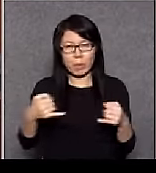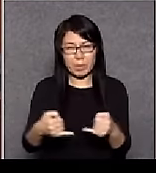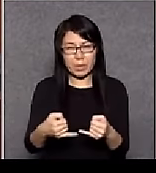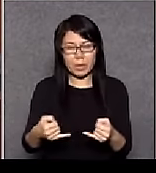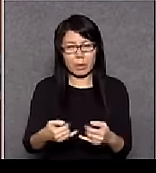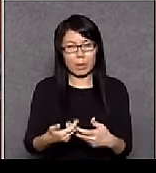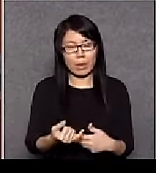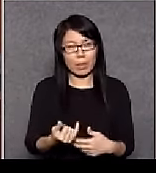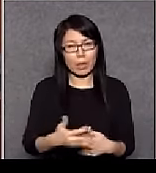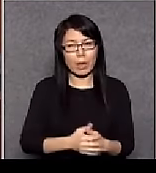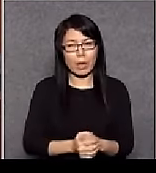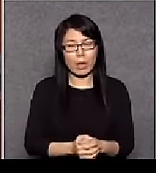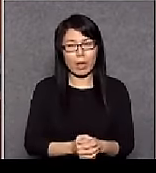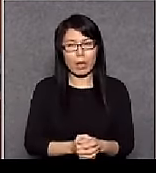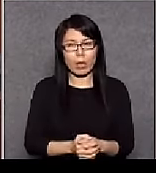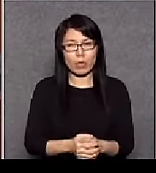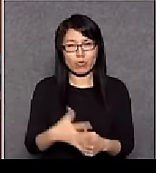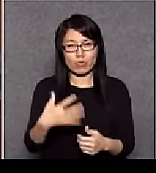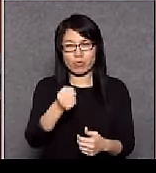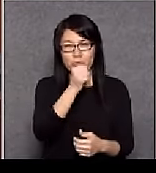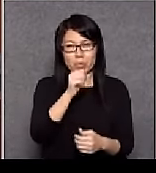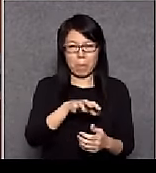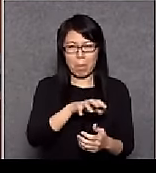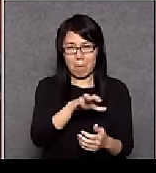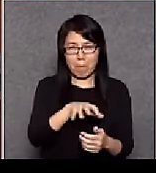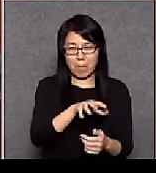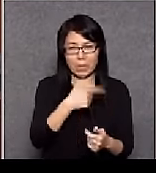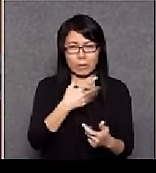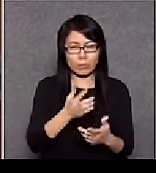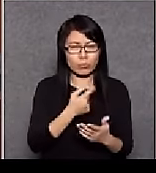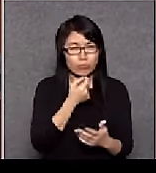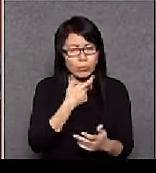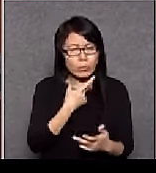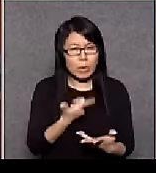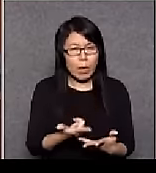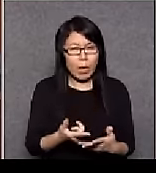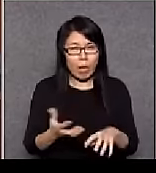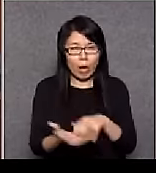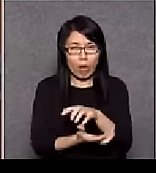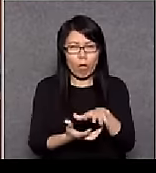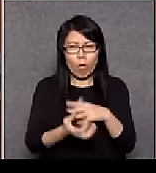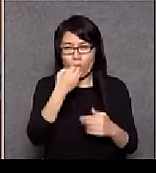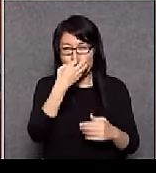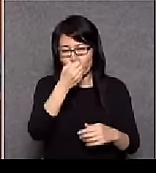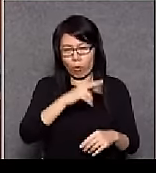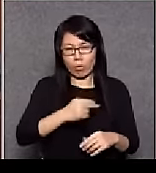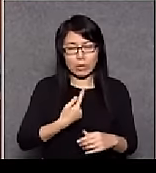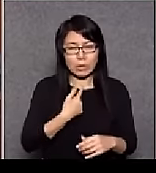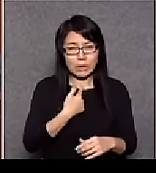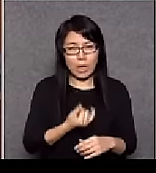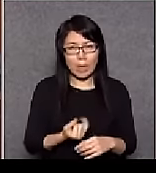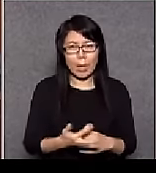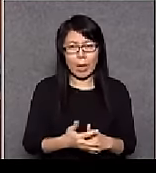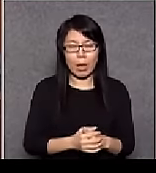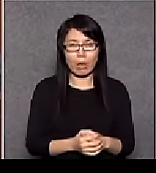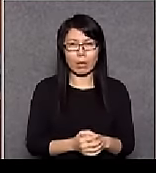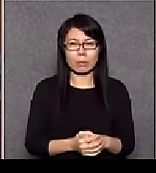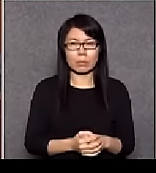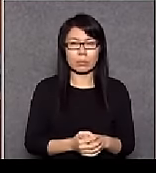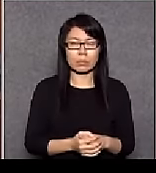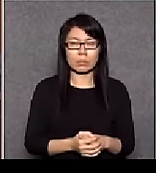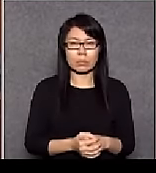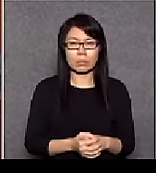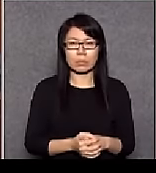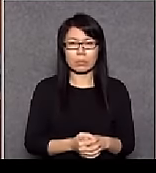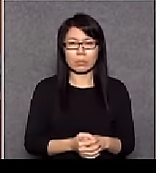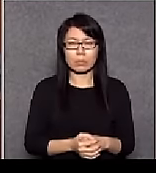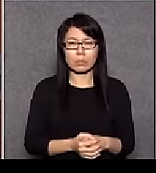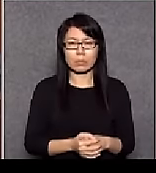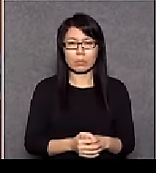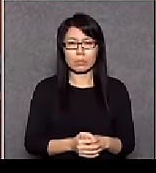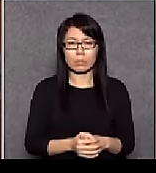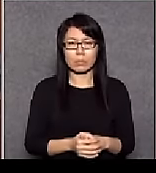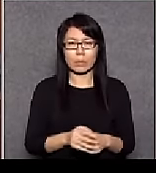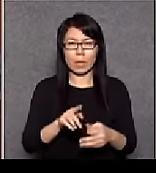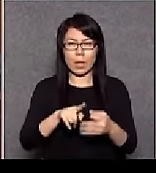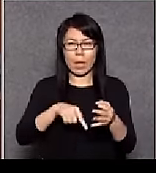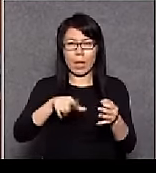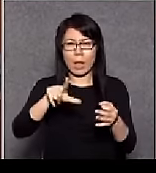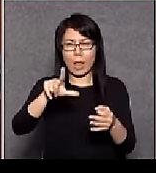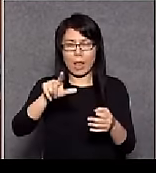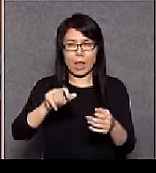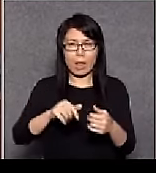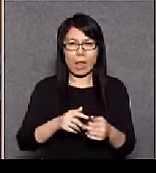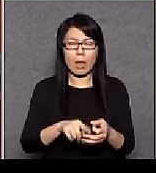他喜歡農權他喜歡搞亂香港他還把李波事件